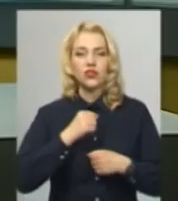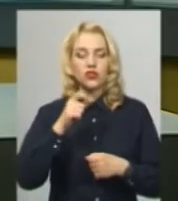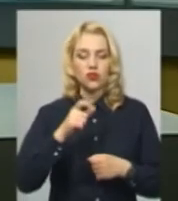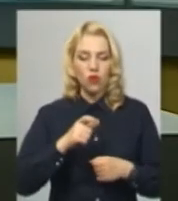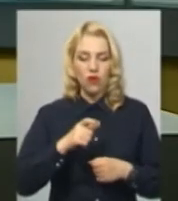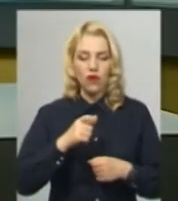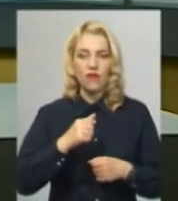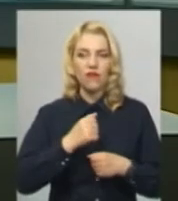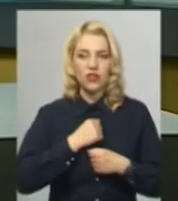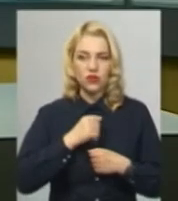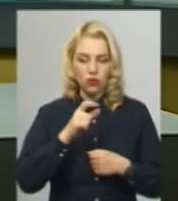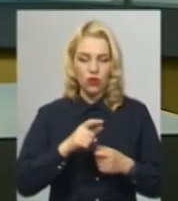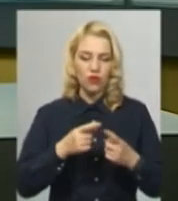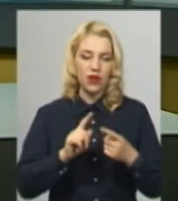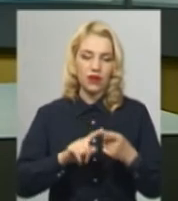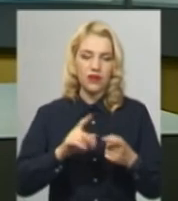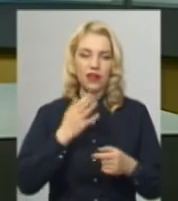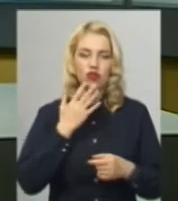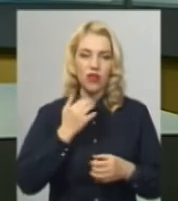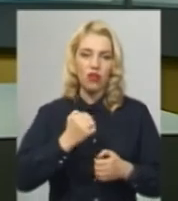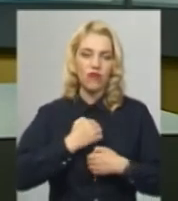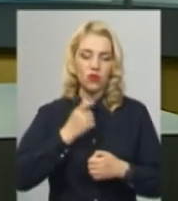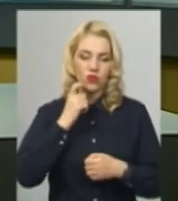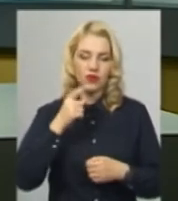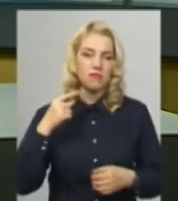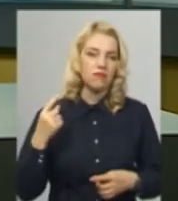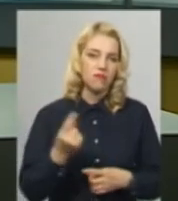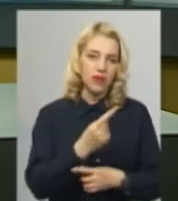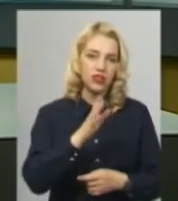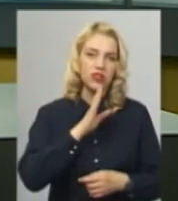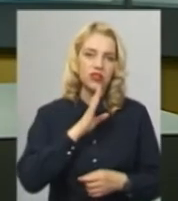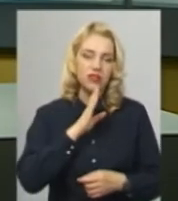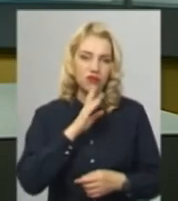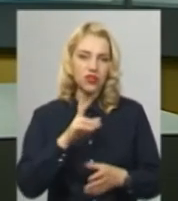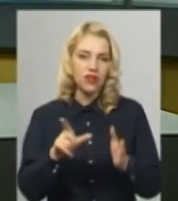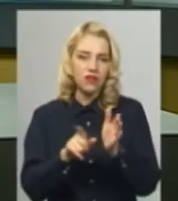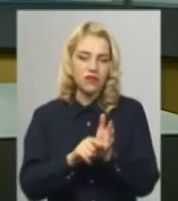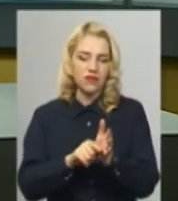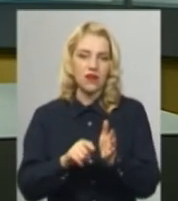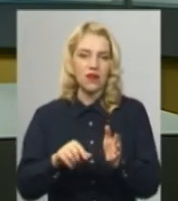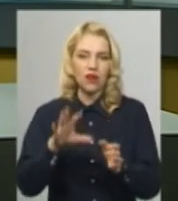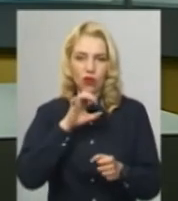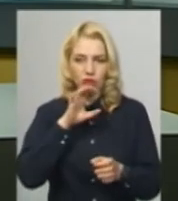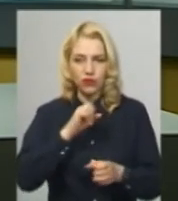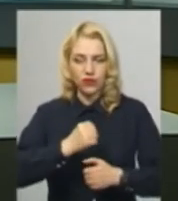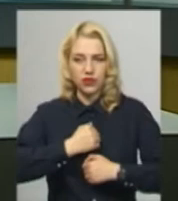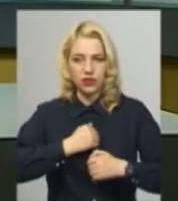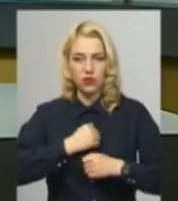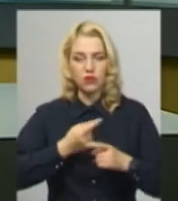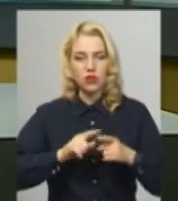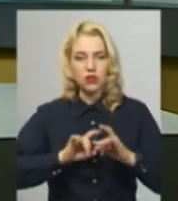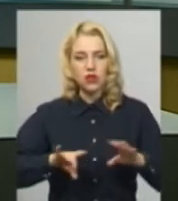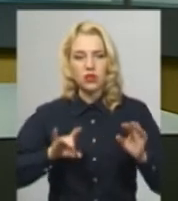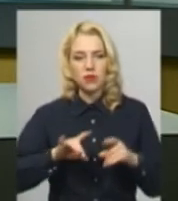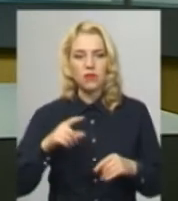частини Національної гвардії України стала першою дівчиною-кінологом серед військових у Західній Україні. Про це Суспільному